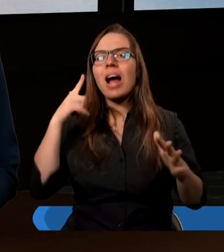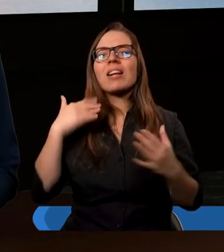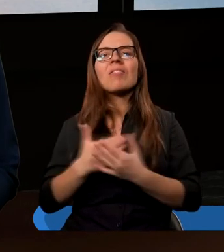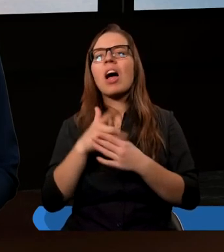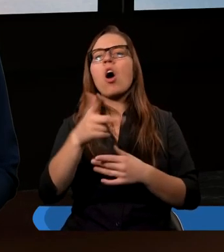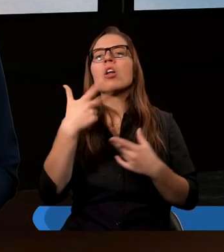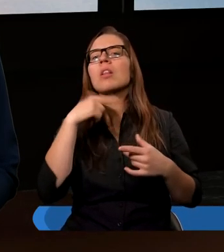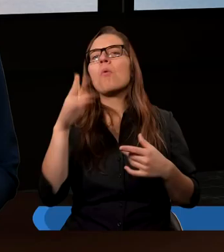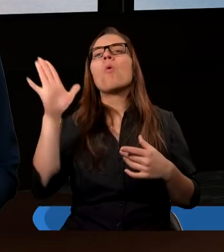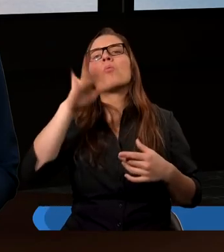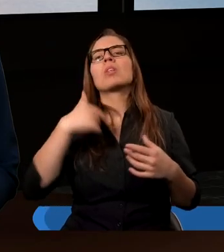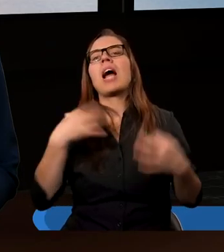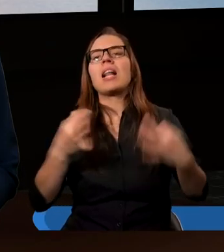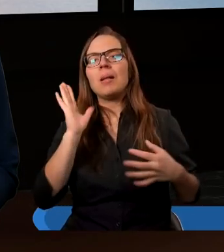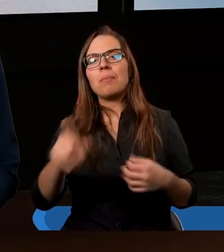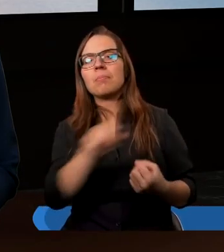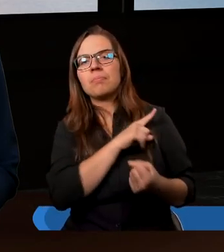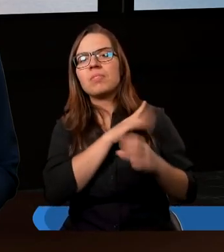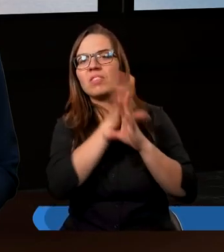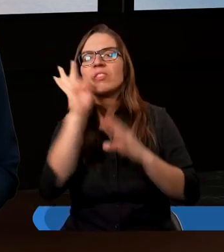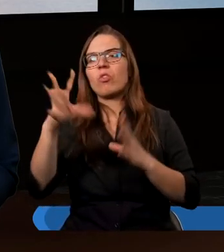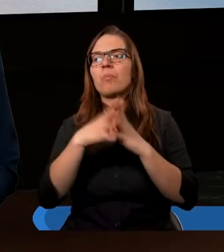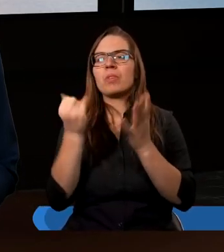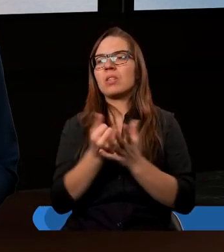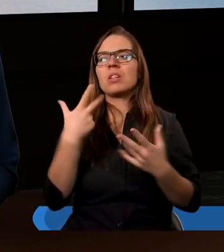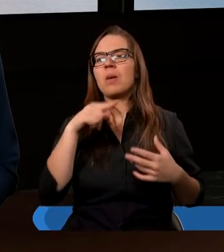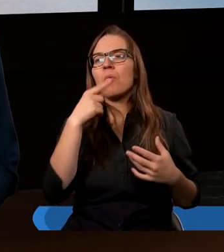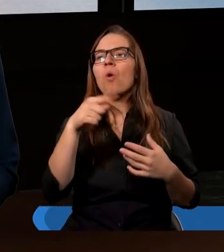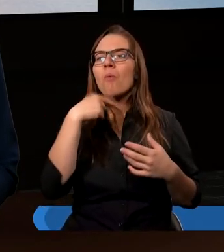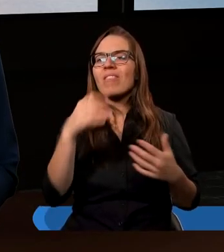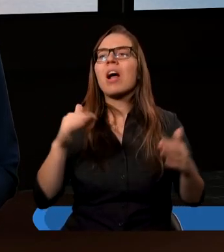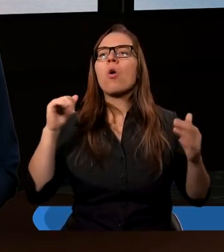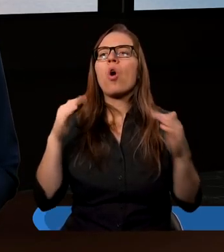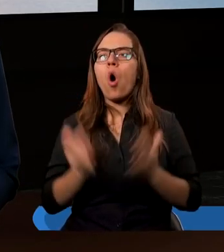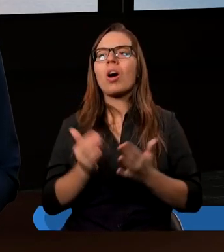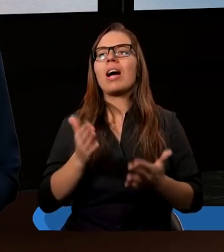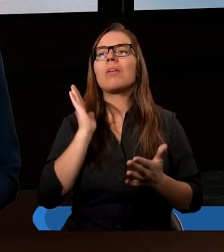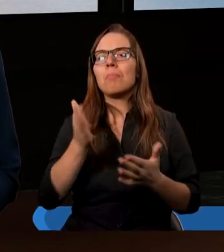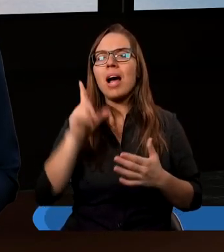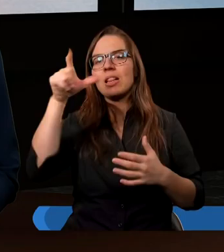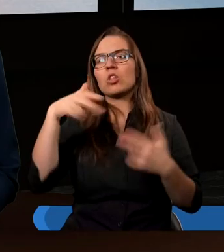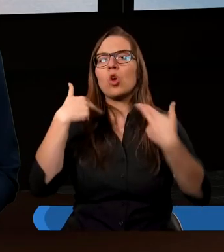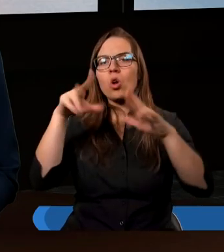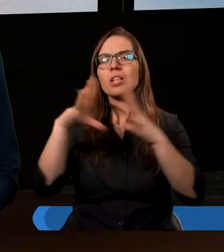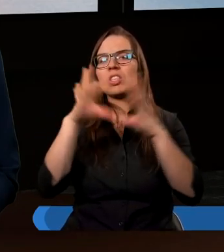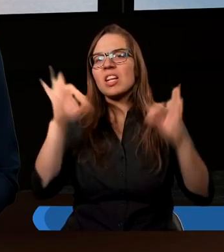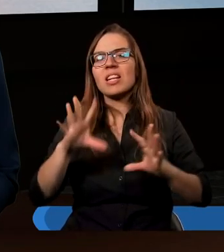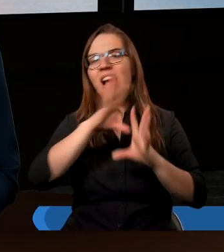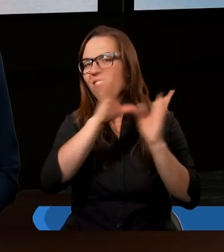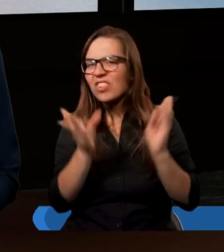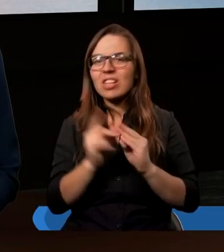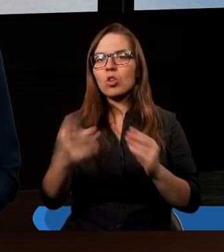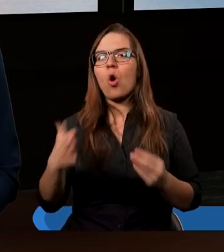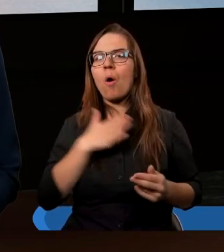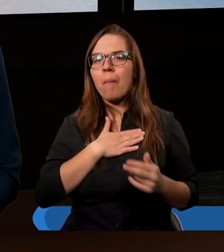On nie powiedział Boże, ja teraz będę przestrzegał wszystkich Twoich przykazań. On powiedział bardzo konkretnie będę Ci oddawał dziesięcinę ze wszystkiego, co